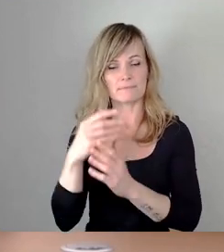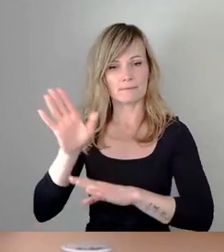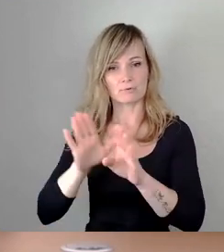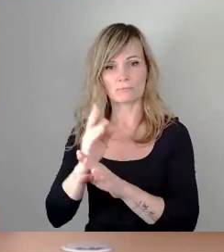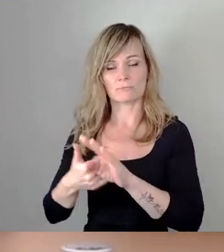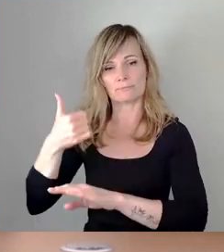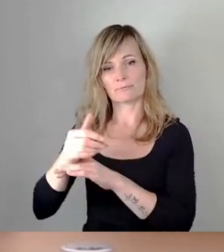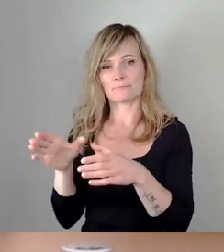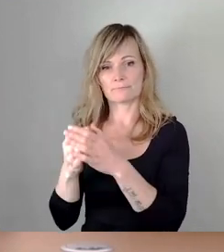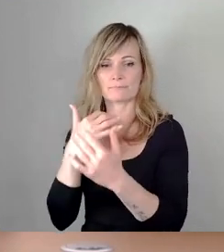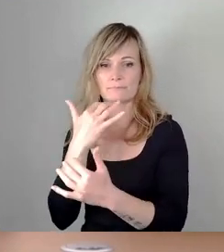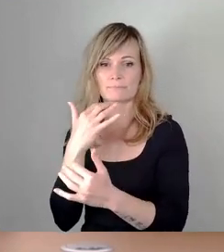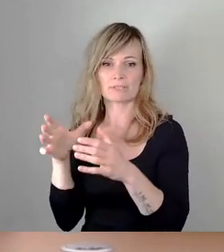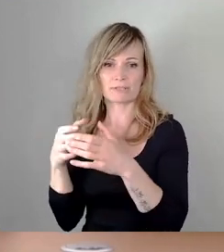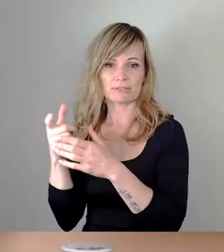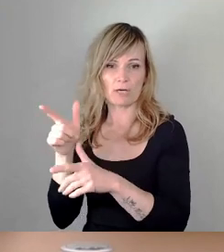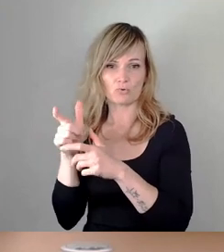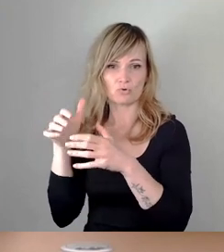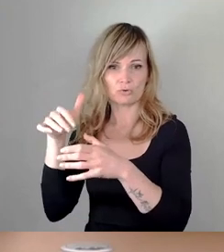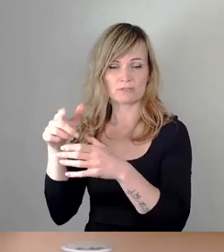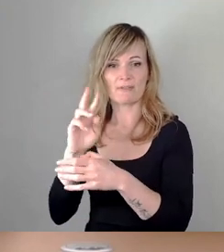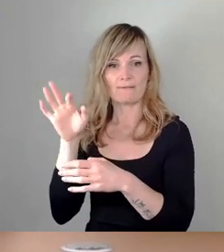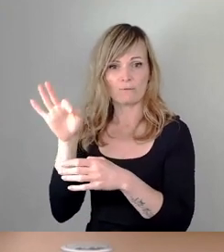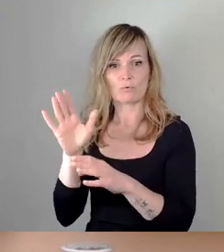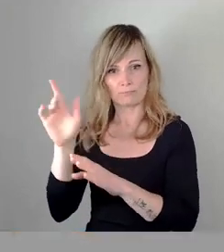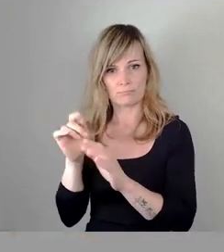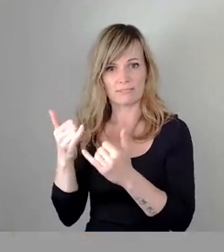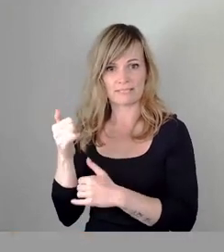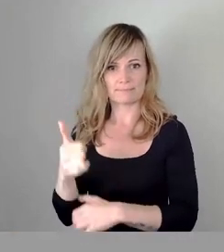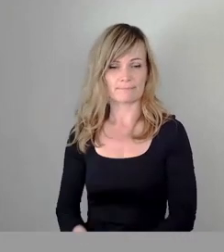Ausschussberichts. Wer hier seine Zustimmung geben kann, den bitte ich um das Stimmzeichen.